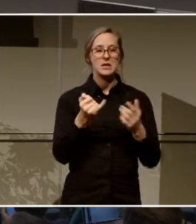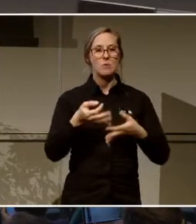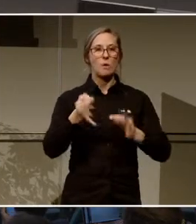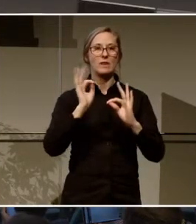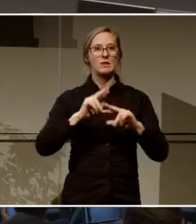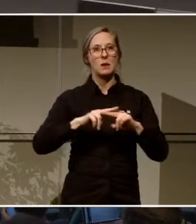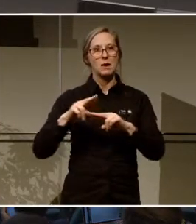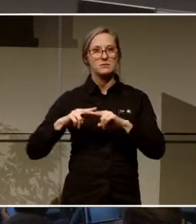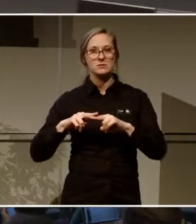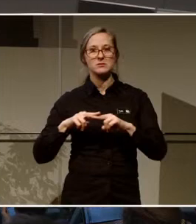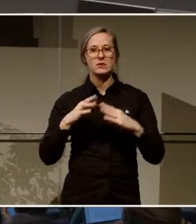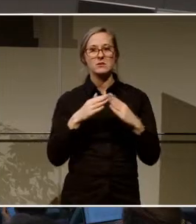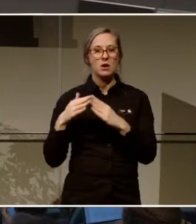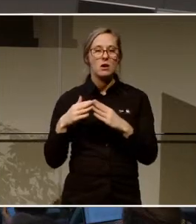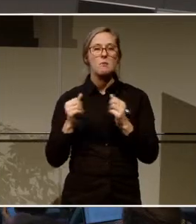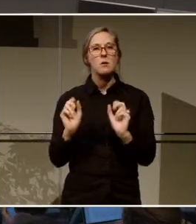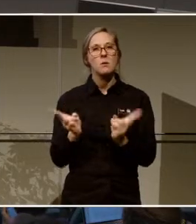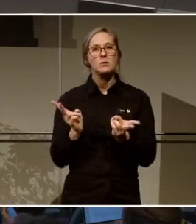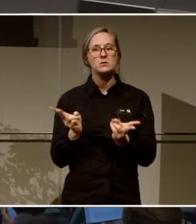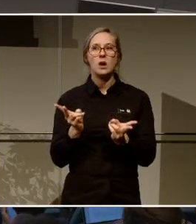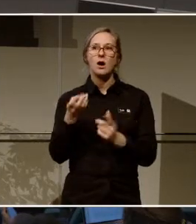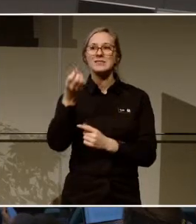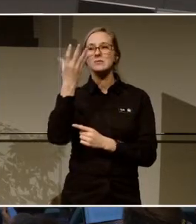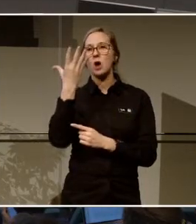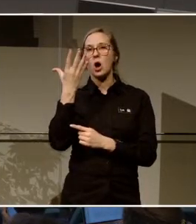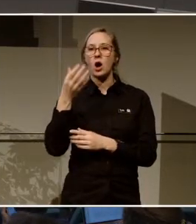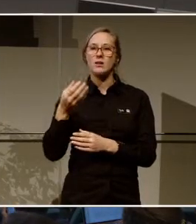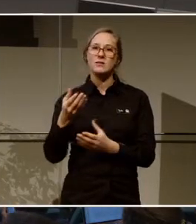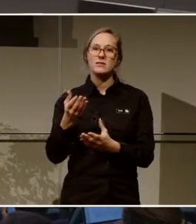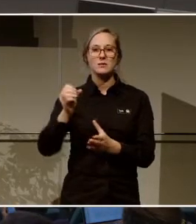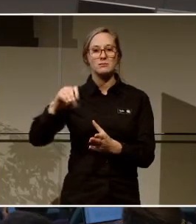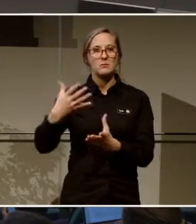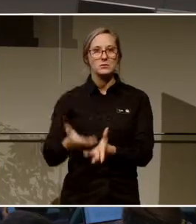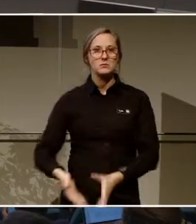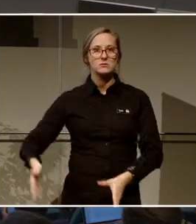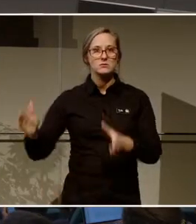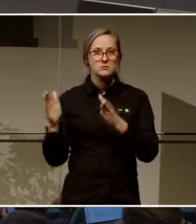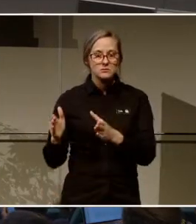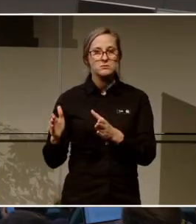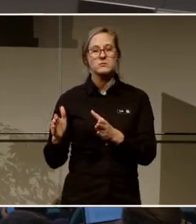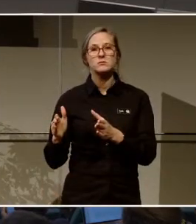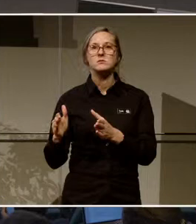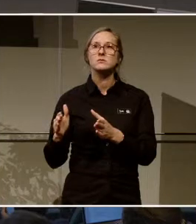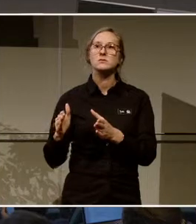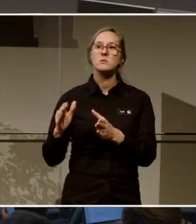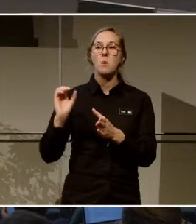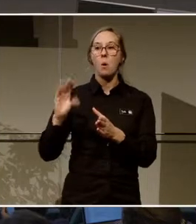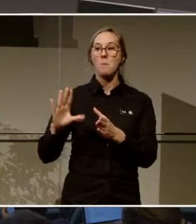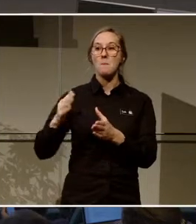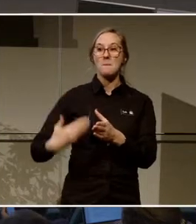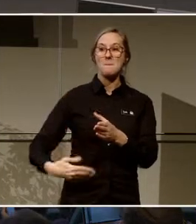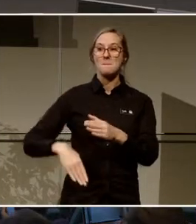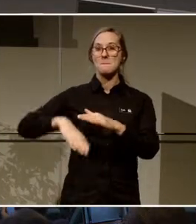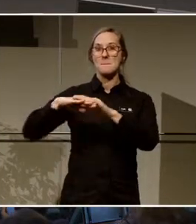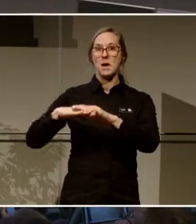platser i staden. Men även saker som smarta papperskorgar som larmar när de är fulla. Och